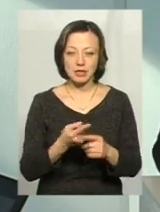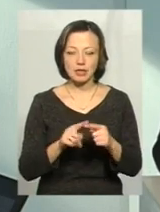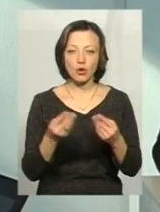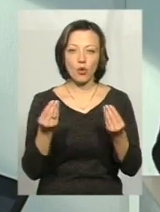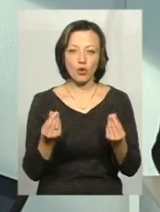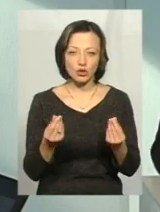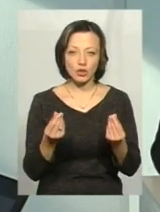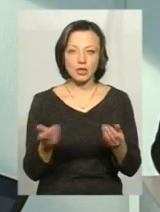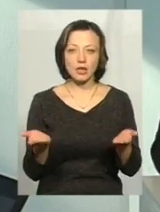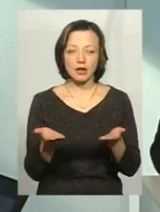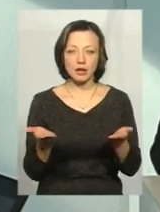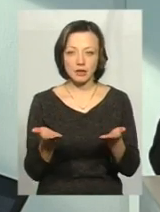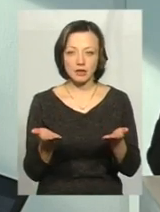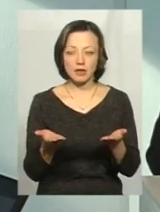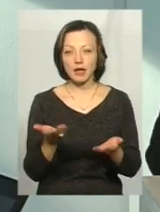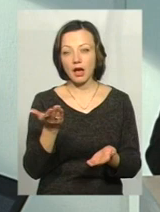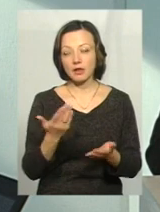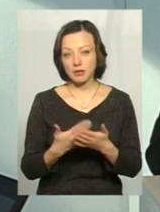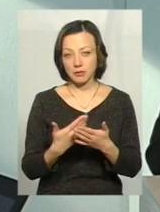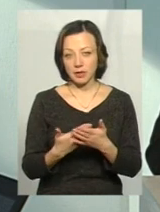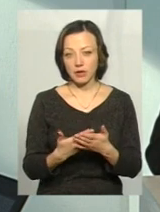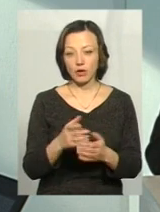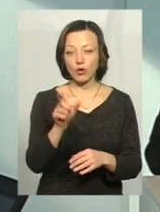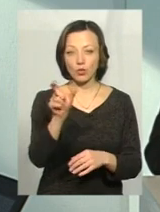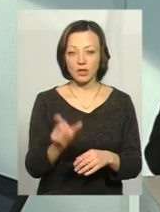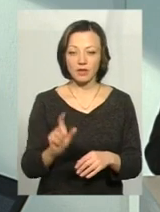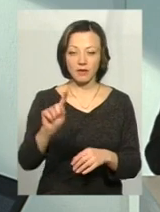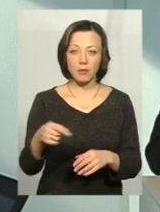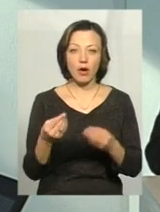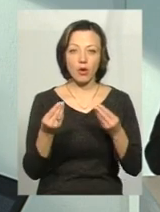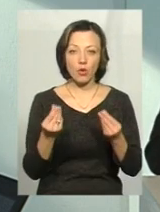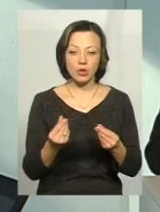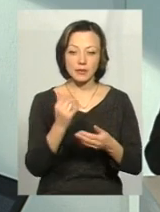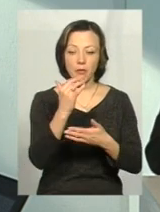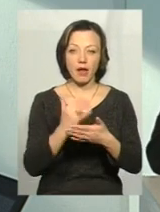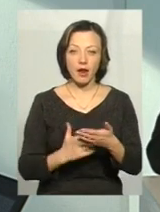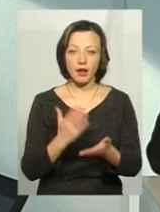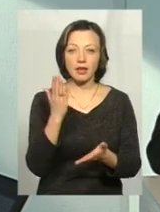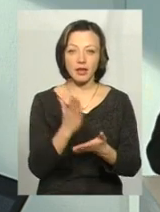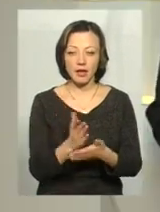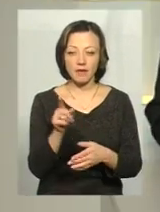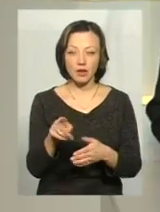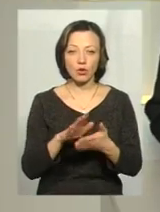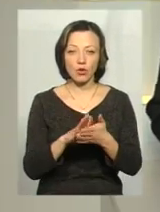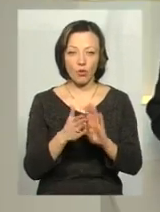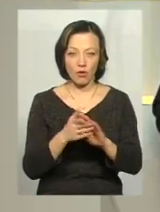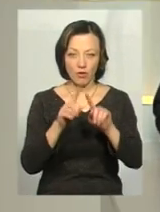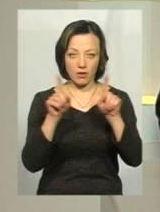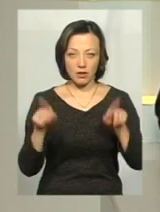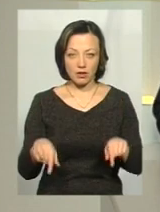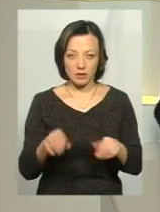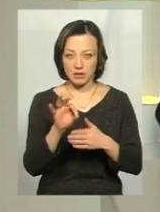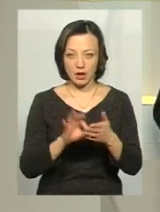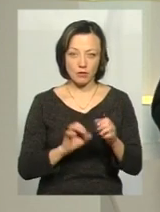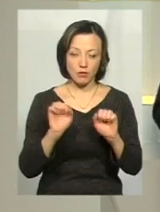Ці кошти, які надають... Тобто, якщо в людини вимагають гроші за той перелік, який є в її договорі, який в неї на руках, вона